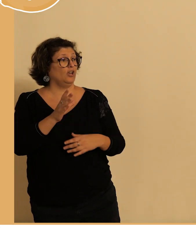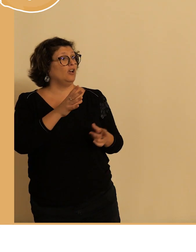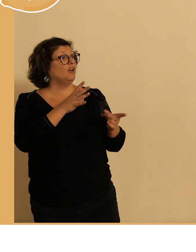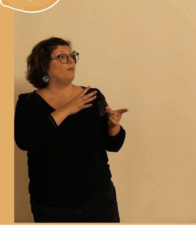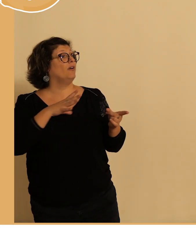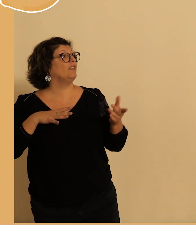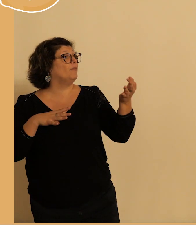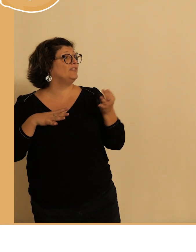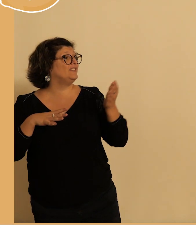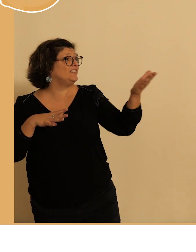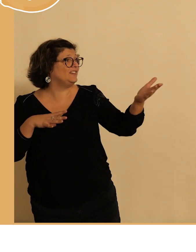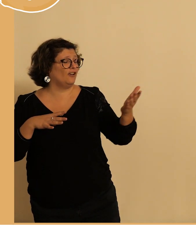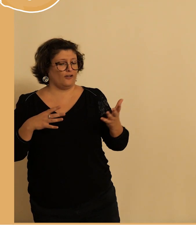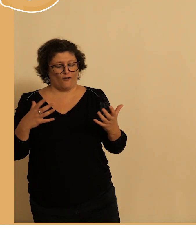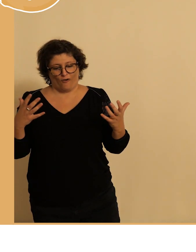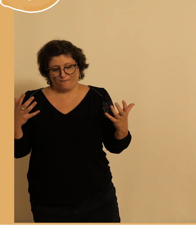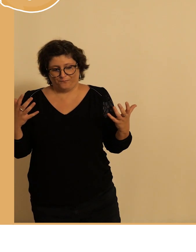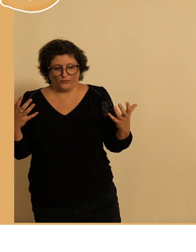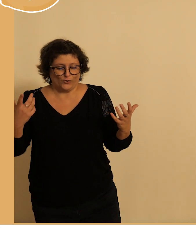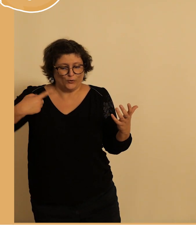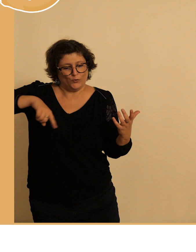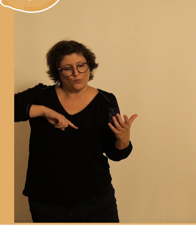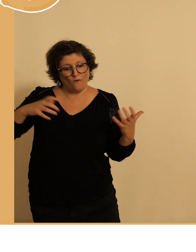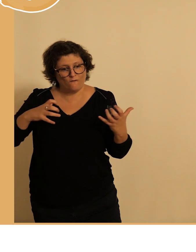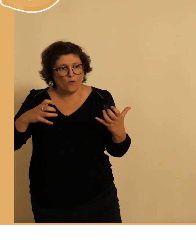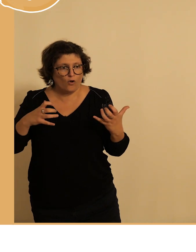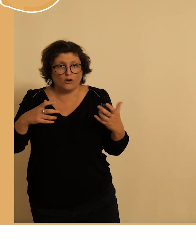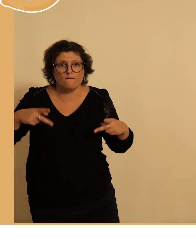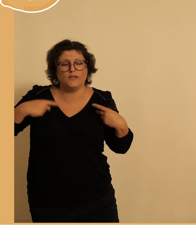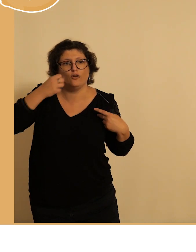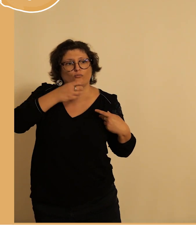d'essayer de mettre le vélo au coeur des pratiques sociales